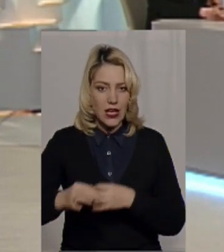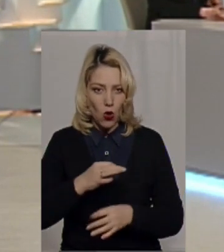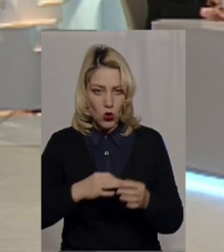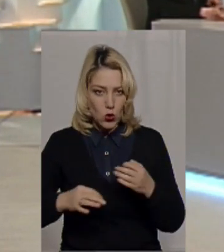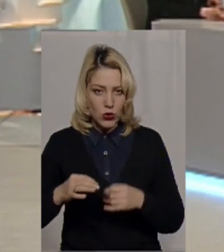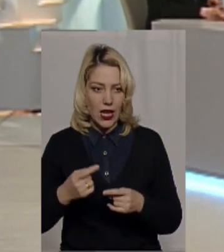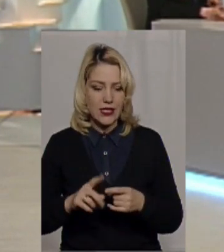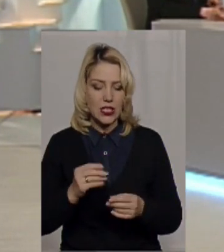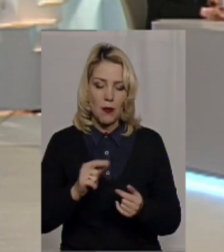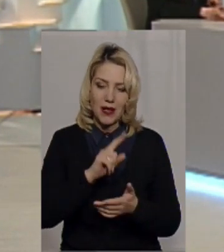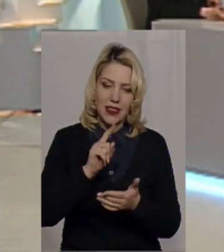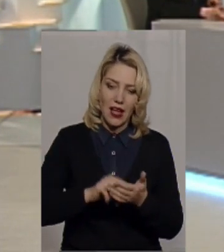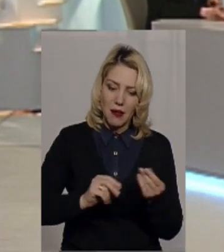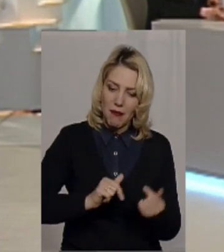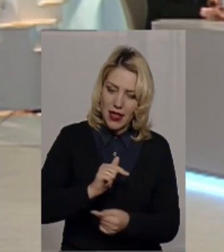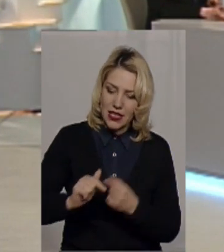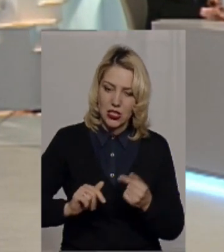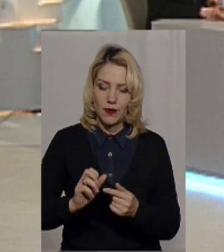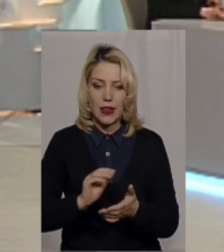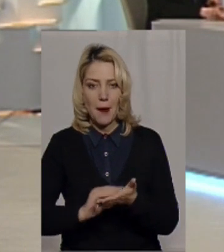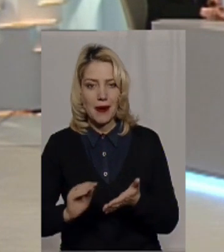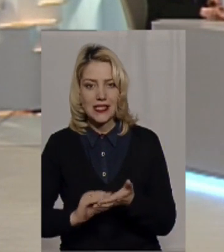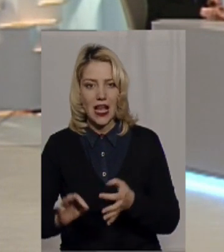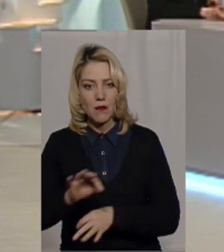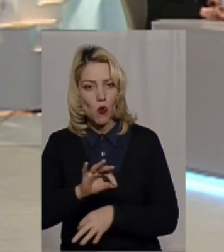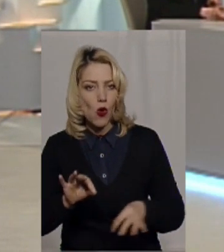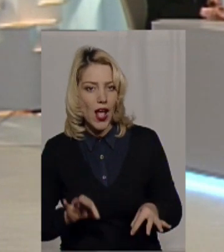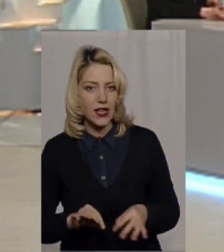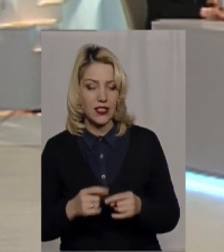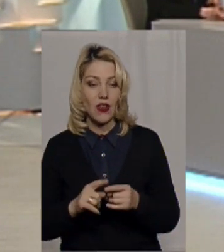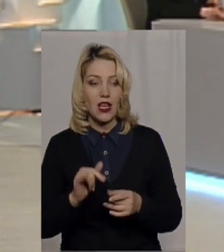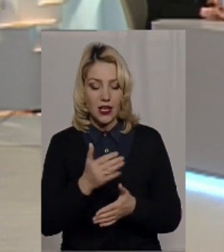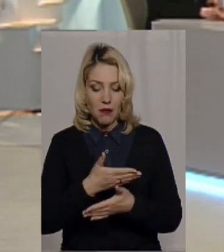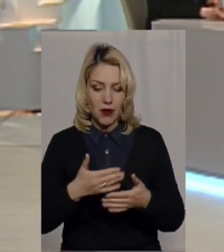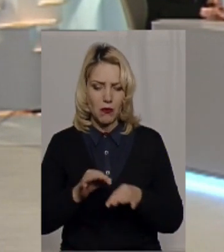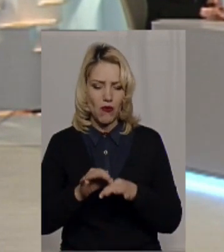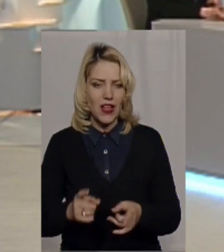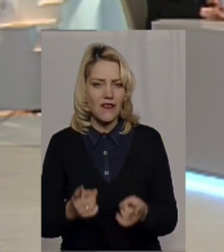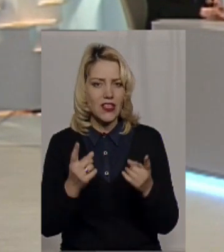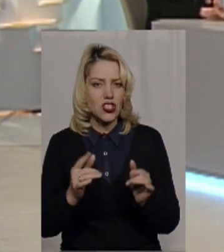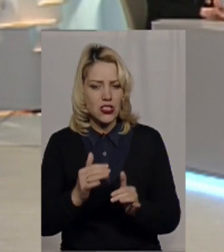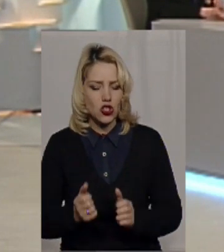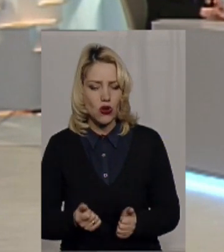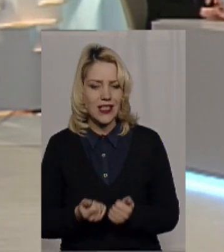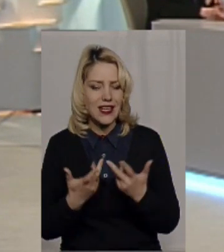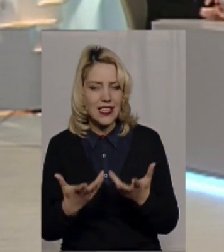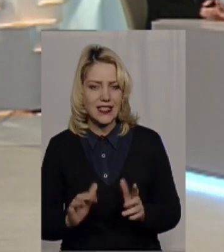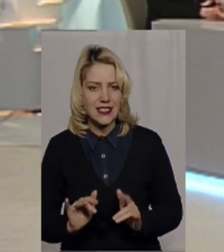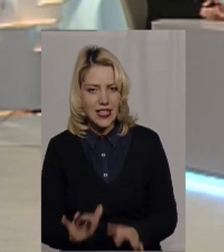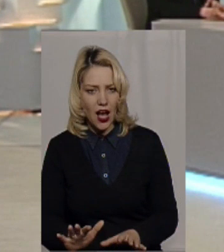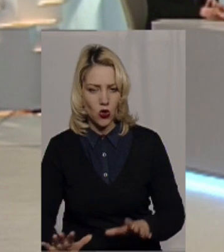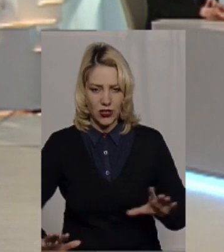питань проєктного менеджменту, з питань написання проєктів, проєктних заявок. Ми в цьому році провели величезну кількість заходів, тренінгів,